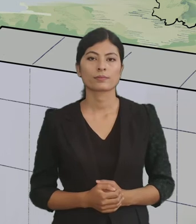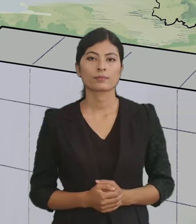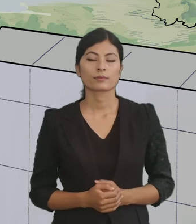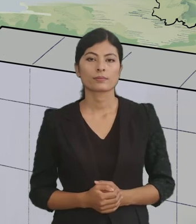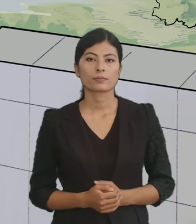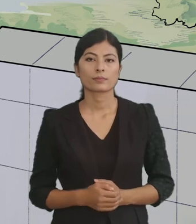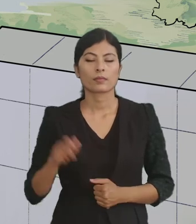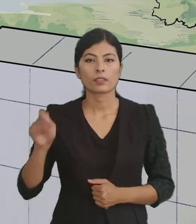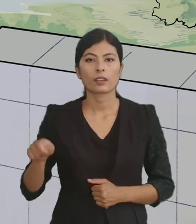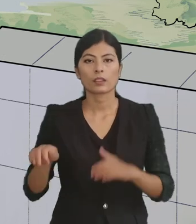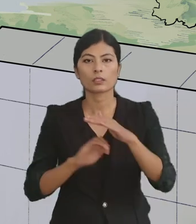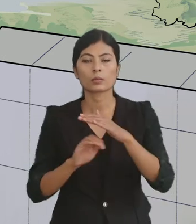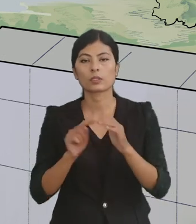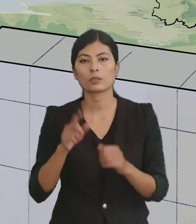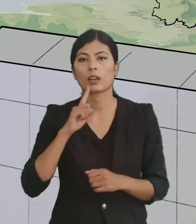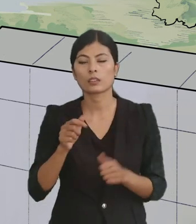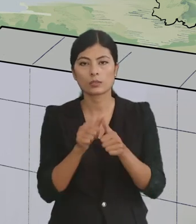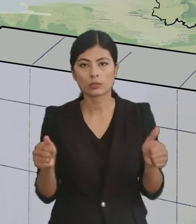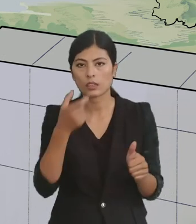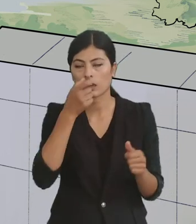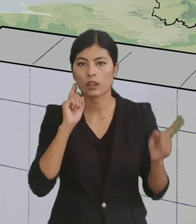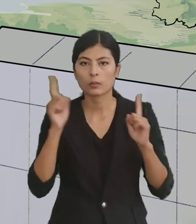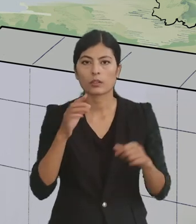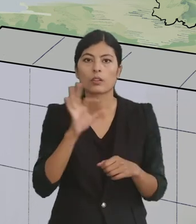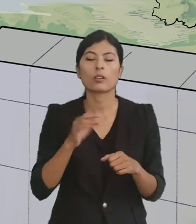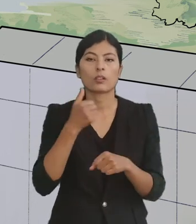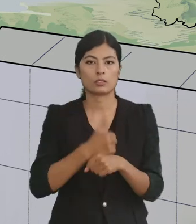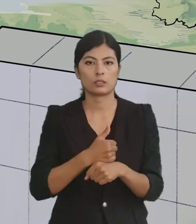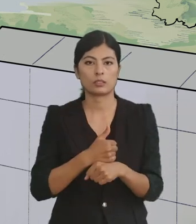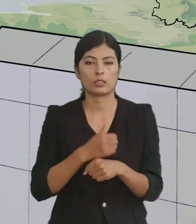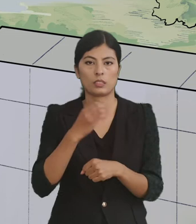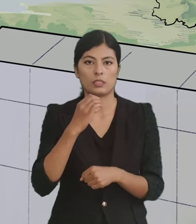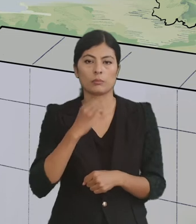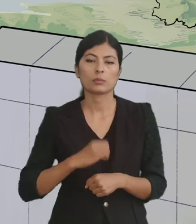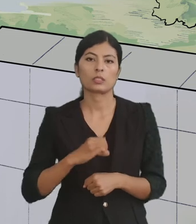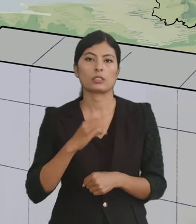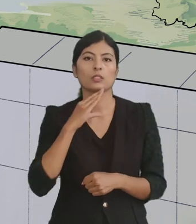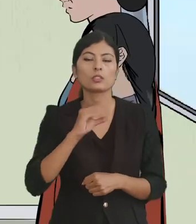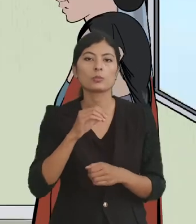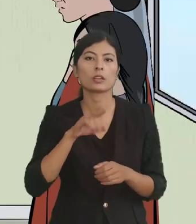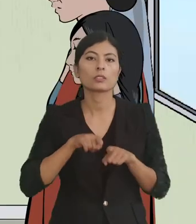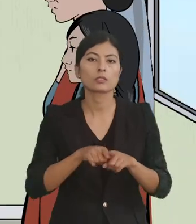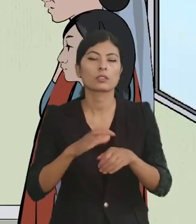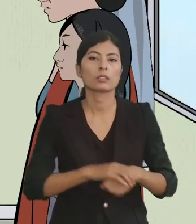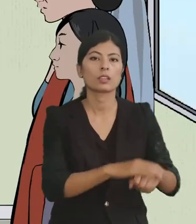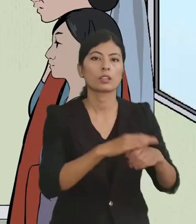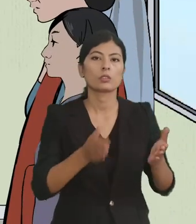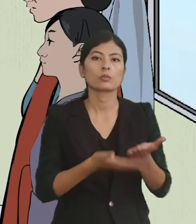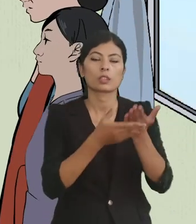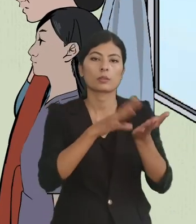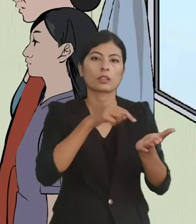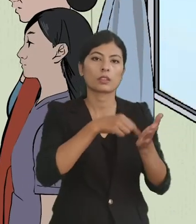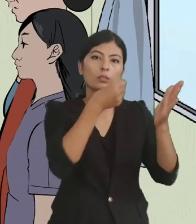नियाएक समिती को आदेस पमजीम गाउपालिकाको अधिकिर्थ पिडित किसुरी संगे लिएर फुना स्थापना केंद्र पोक्छेन उक्ता फुना